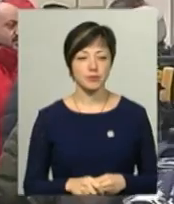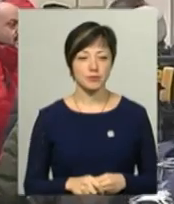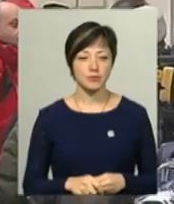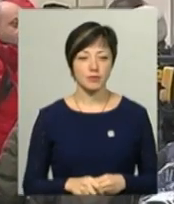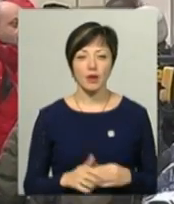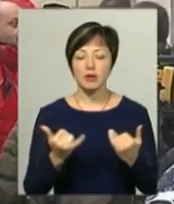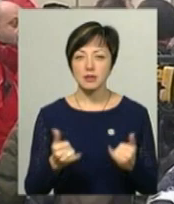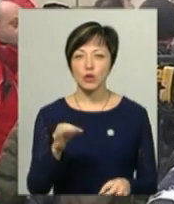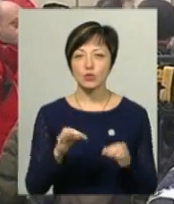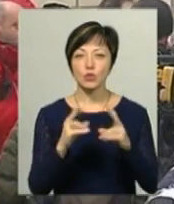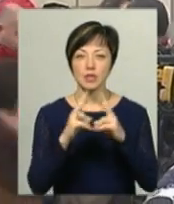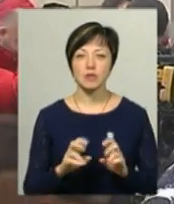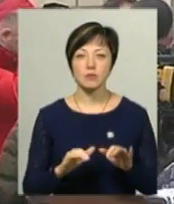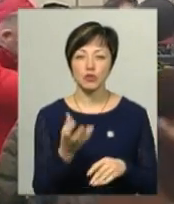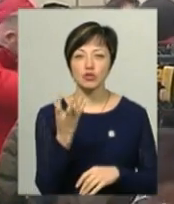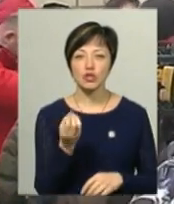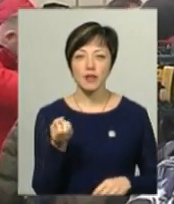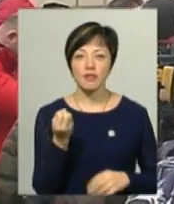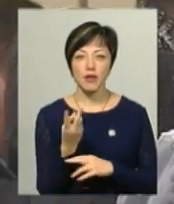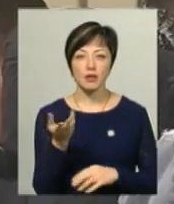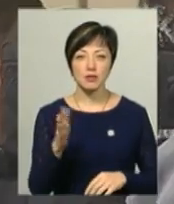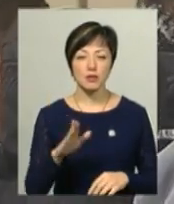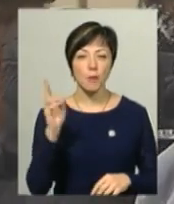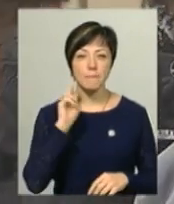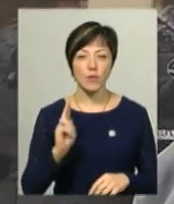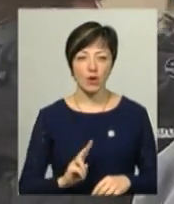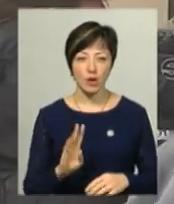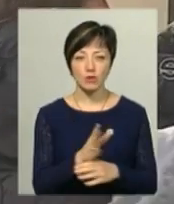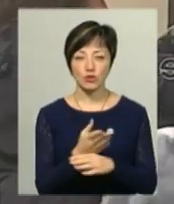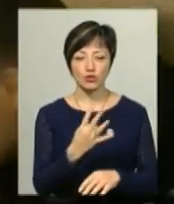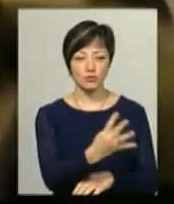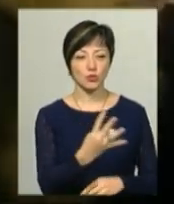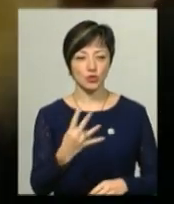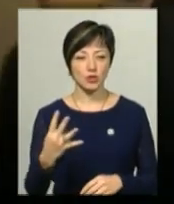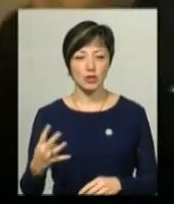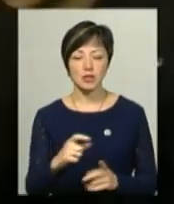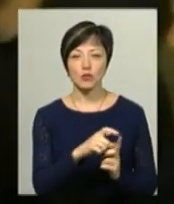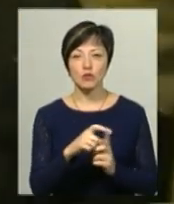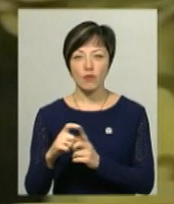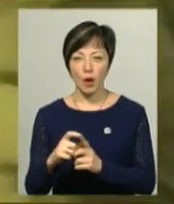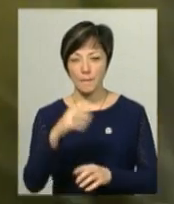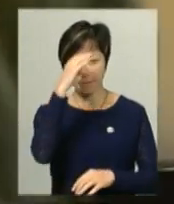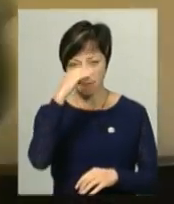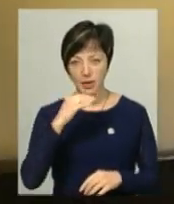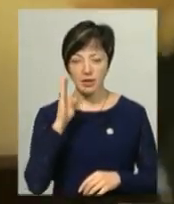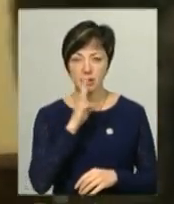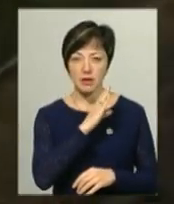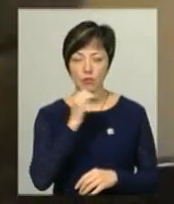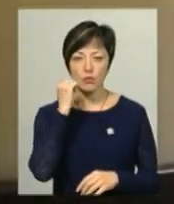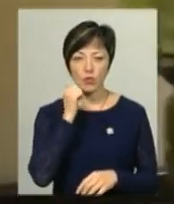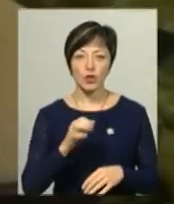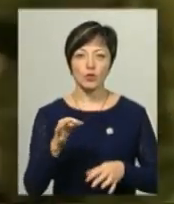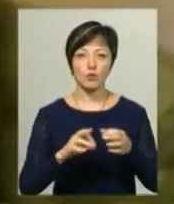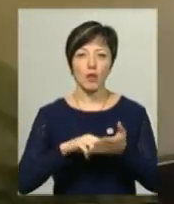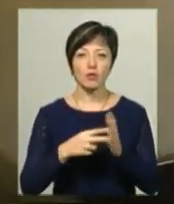Зараз суд розглядає справи ще 12 моряків. Їх теж розбили на четвірки. За словами батьків одного із моряків Віктора Сороки, Москву на суд